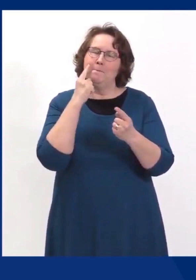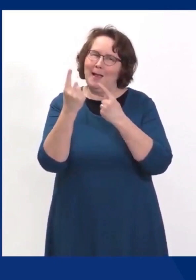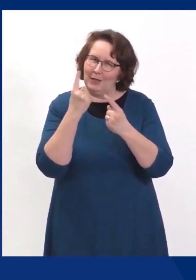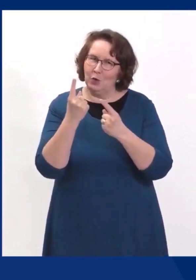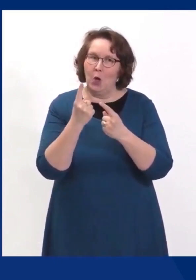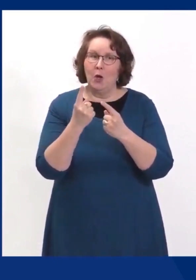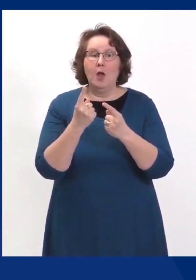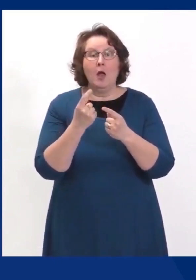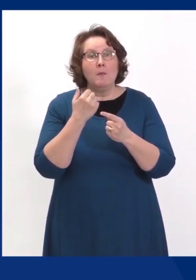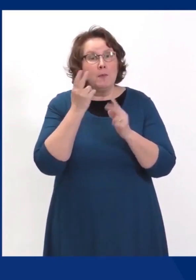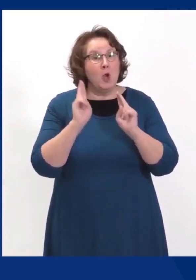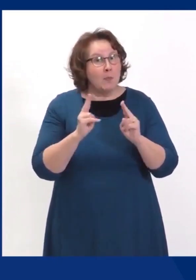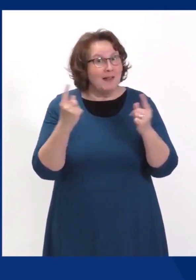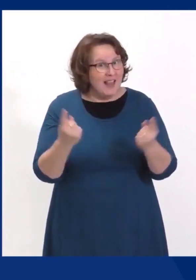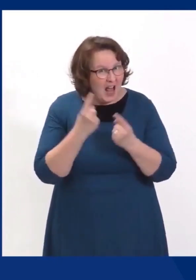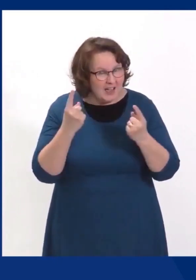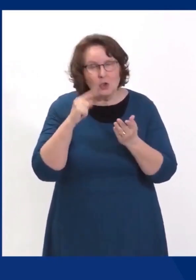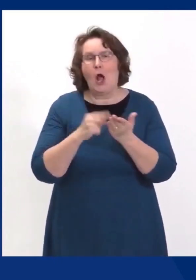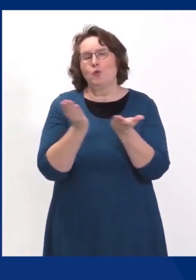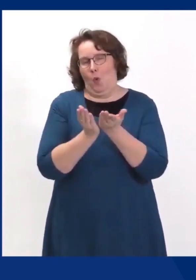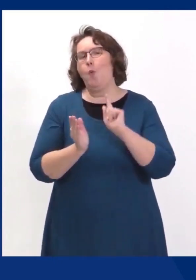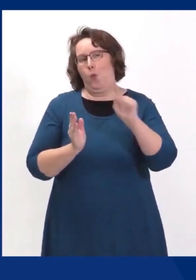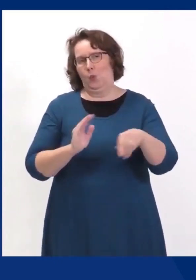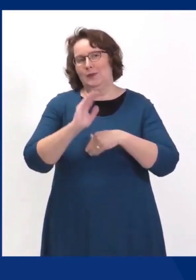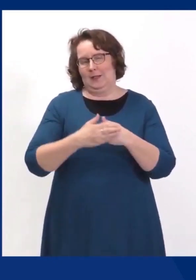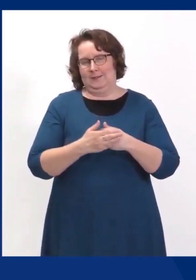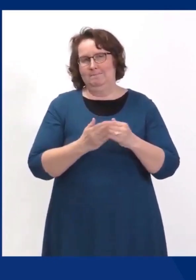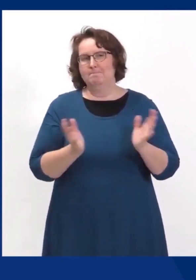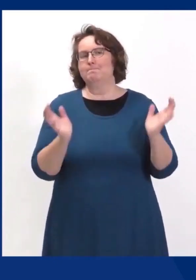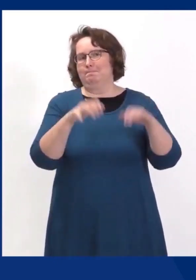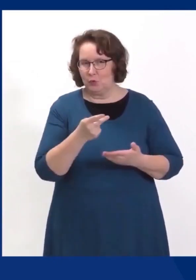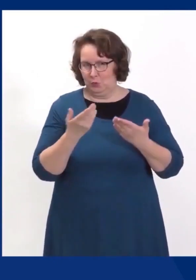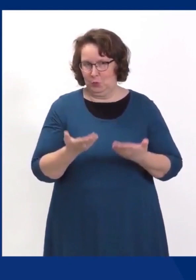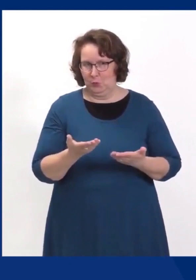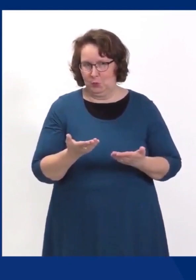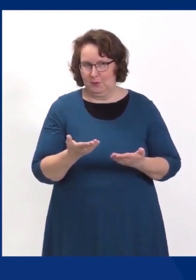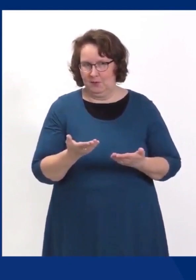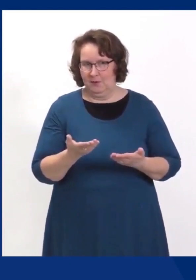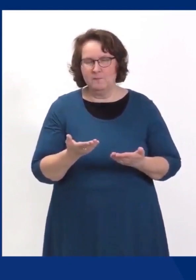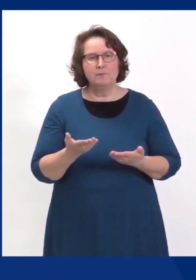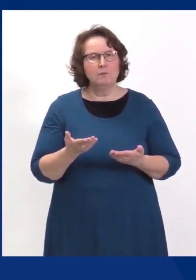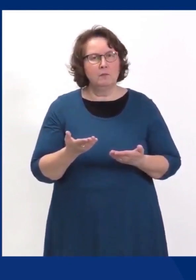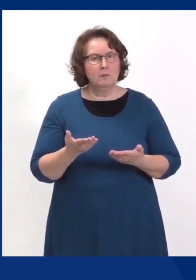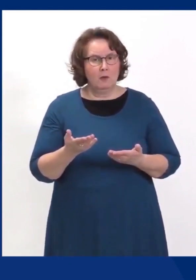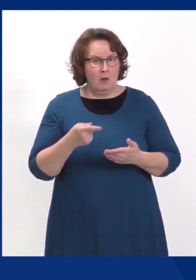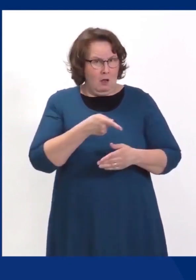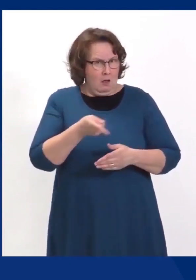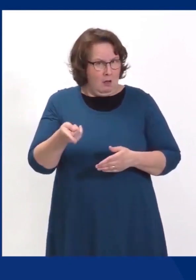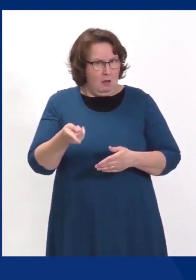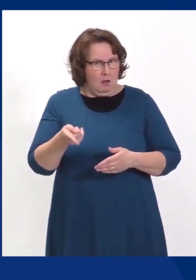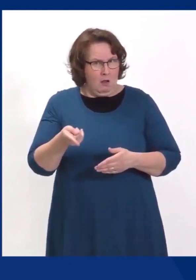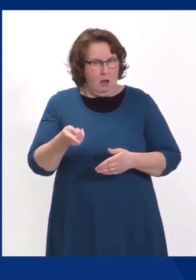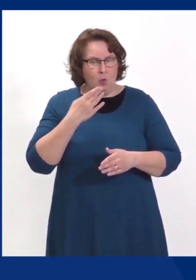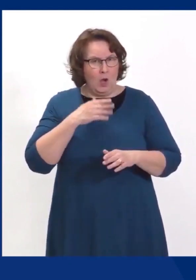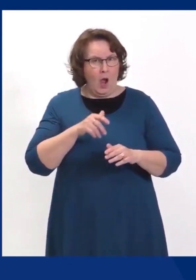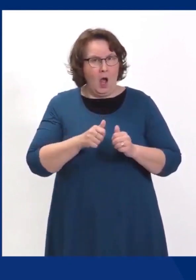sitten kun palataan, niin sitten palataan sinne koulun kyllä ihan paikan päälle. Onko reilua, että etäkoulussa toiset saa